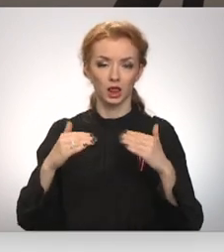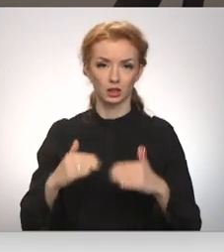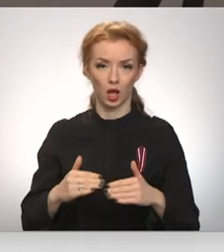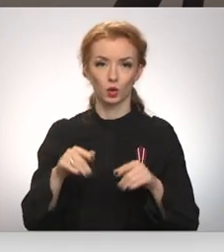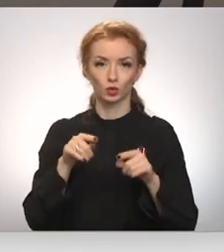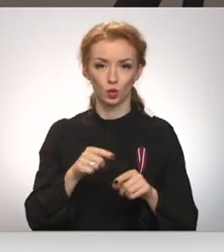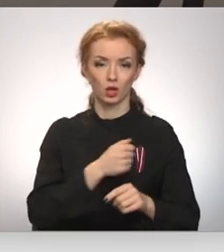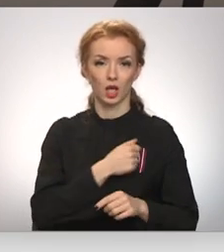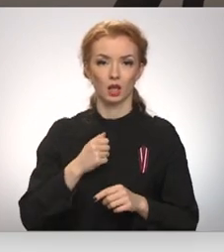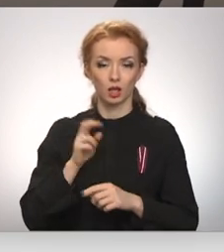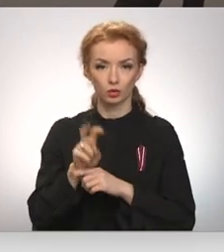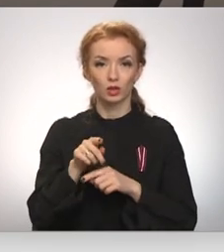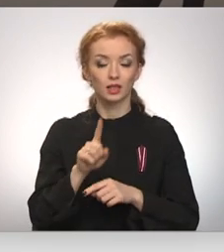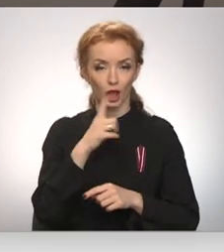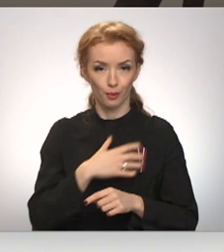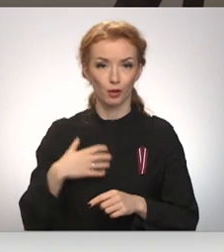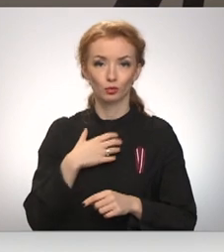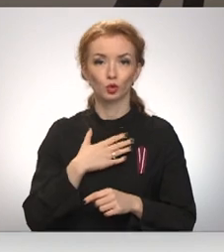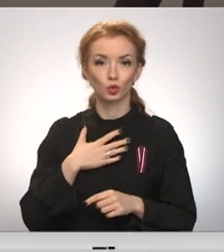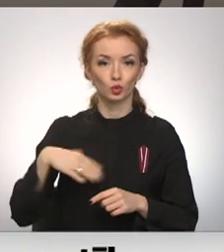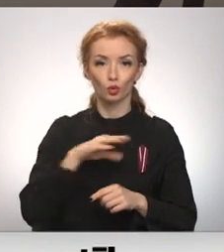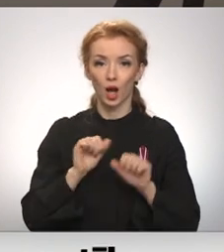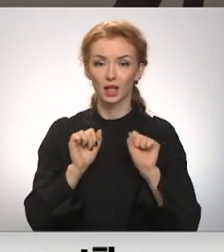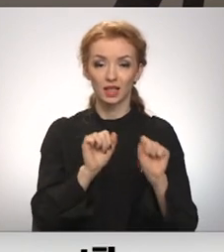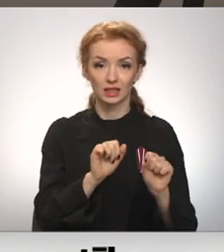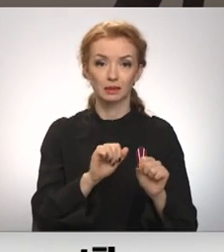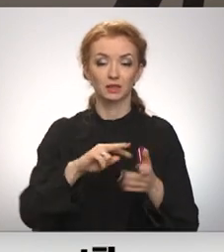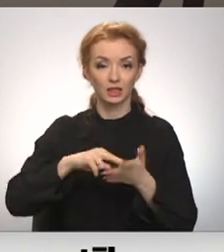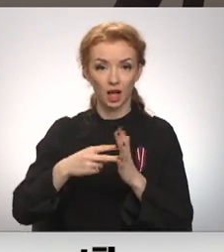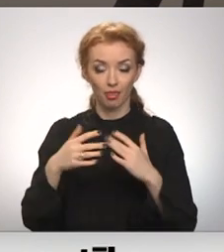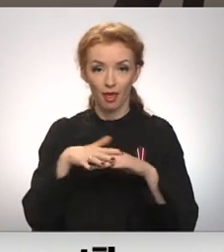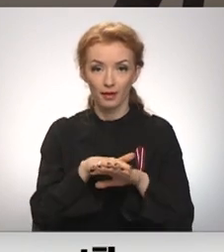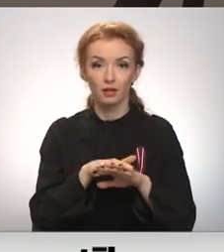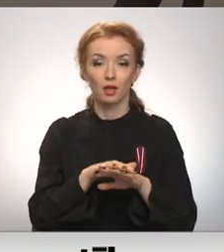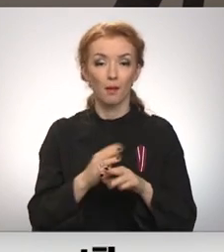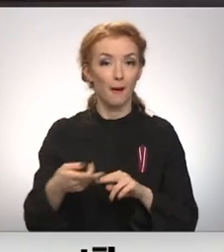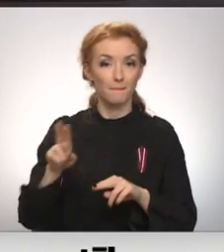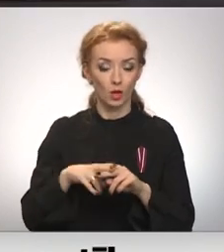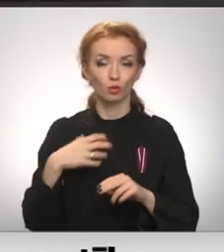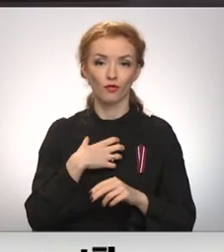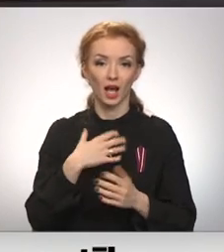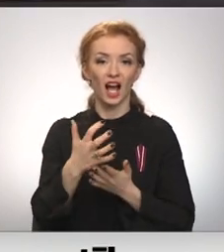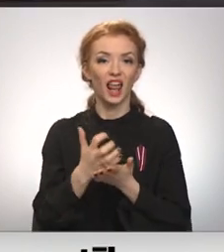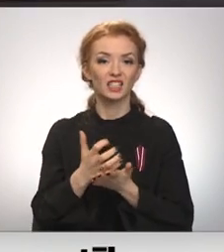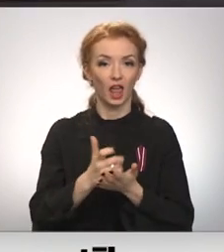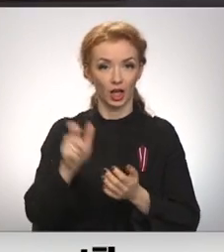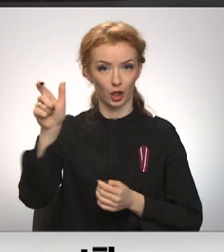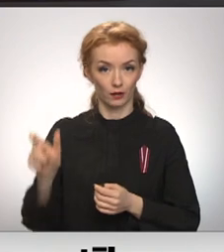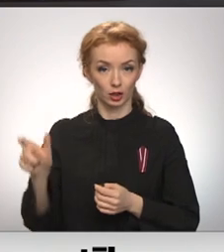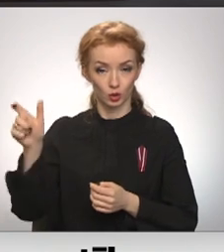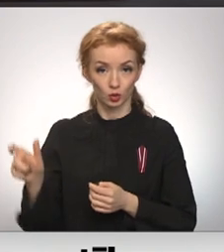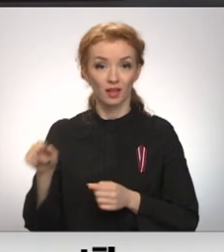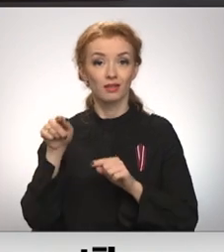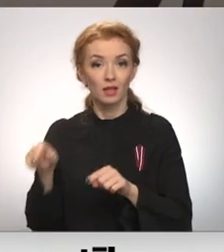mūsu aizsardzības stratēģijai. Papildus mūsu aizsardzības spēkiem, mums ir nepieciešami rezervisti – cilvēki, kas būtu